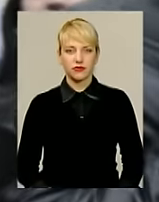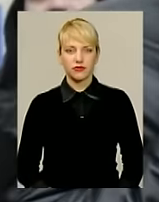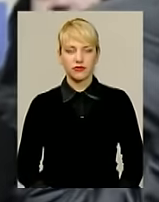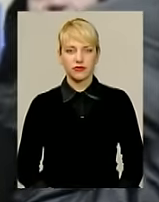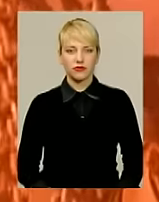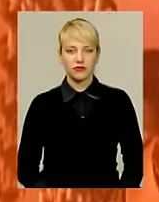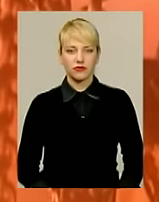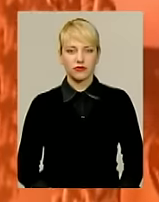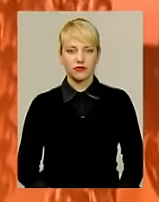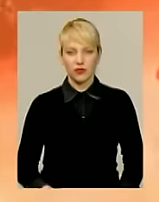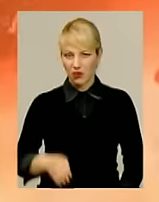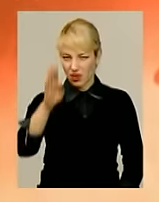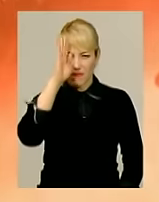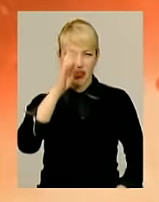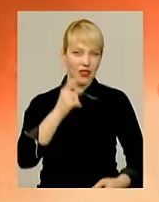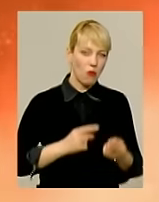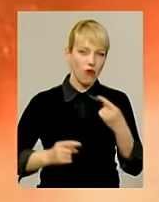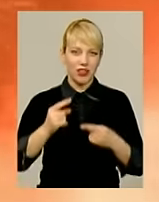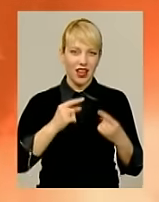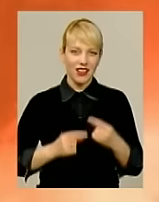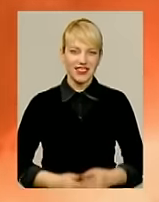І він повертається.